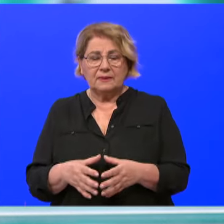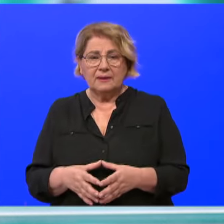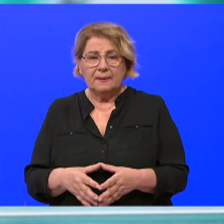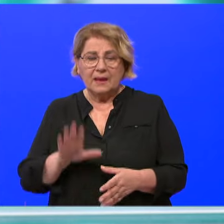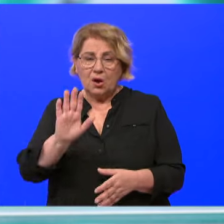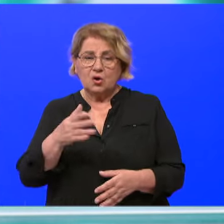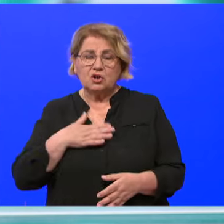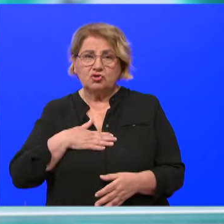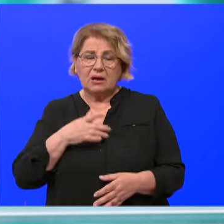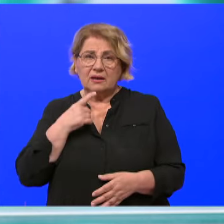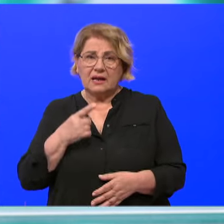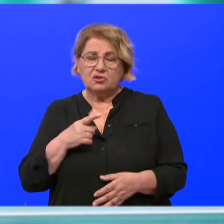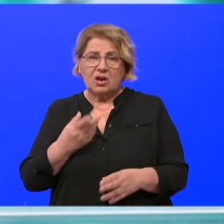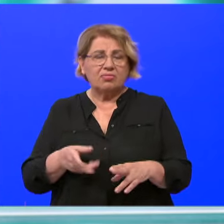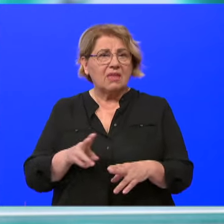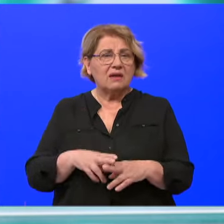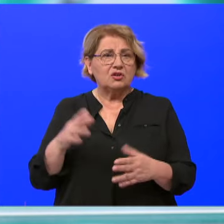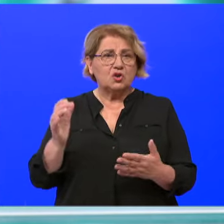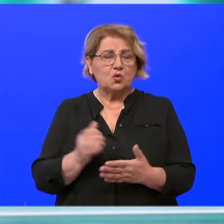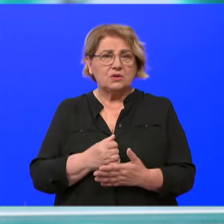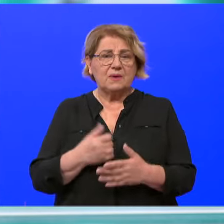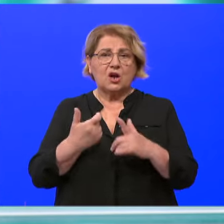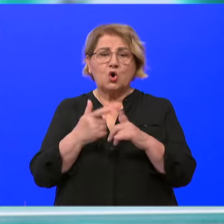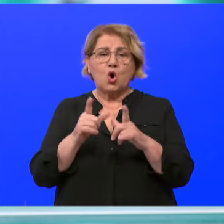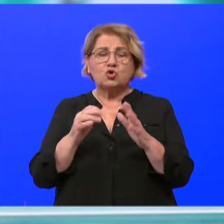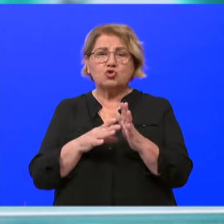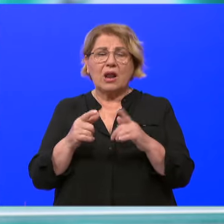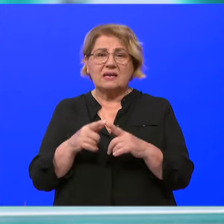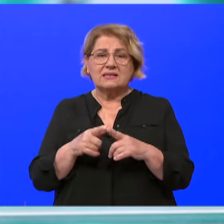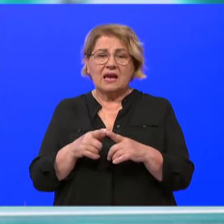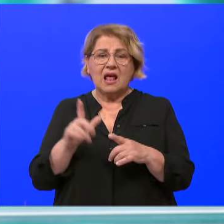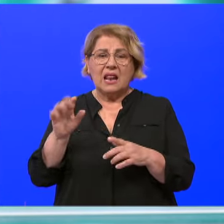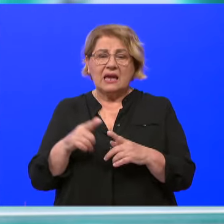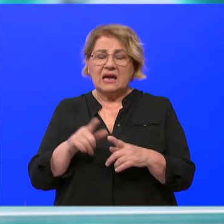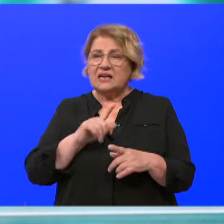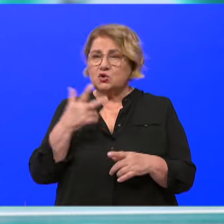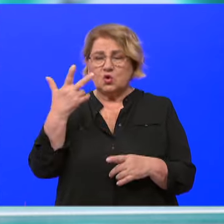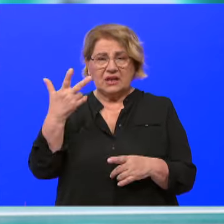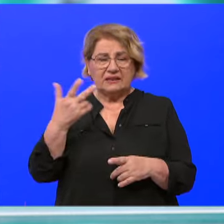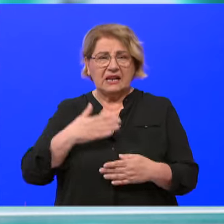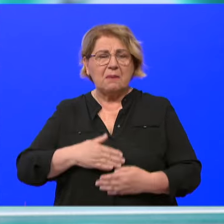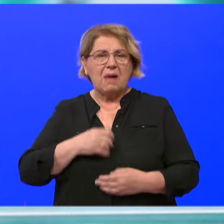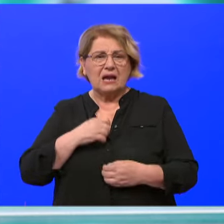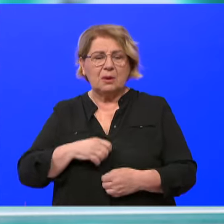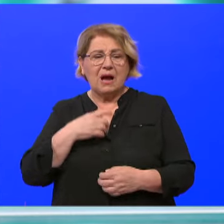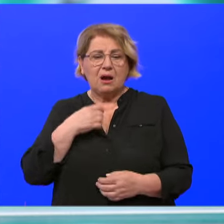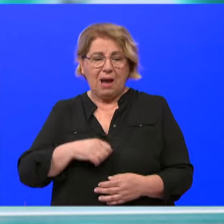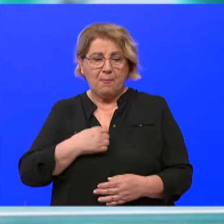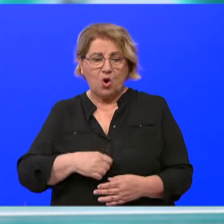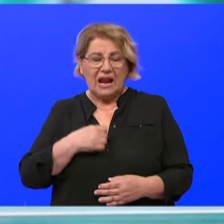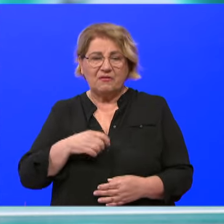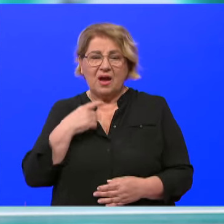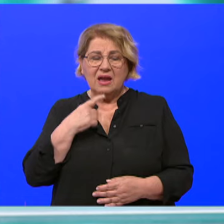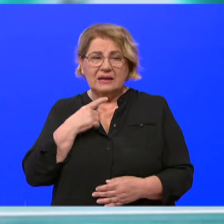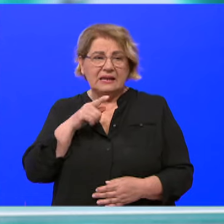rekao da najveći uspjeh ove Lige Korčulanske nisu ni tri mamografa, nije ni gastroenterološka ordinacija